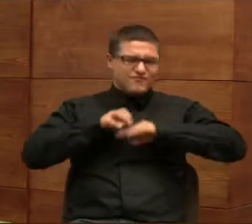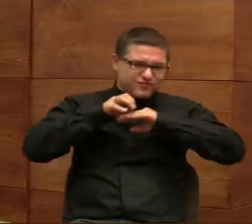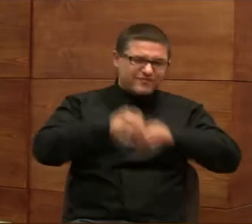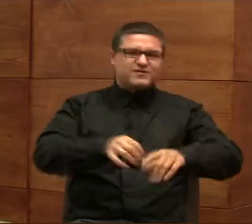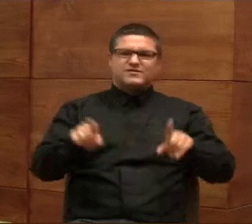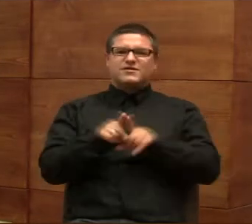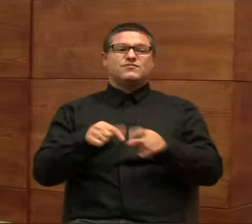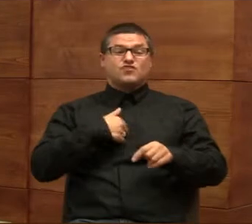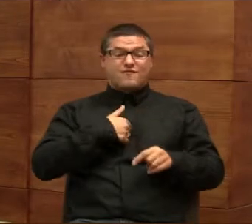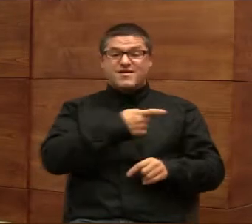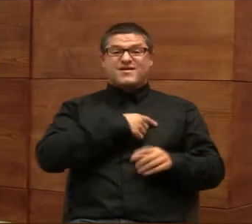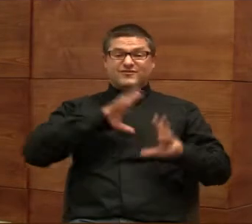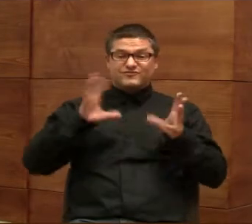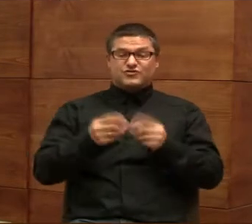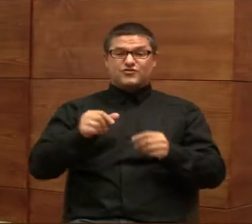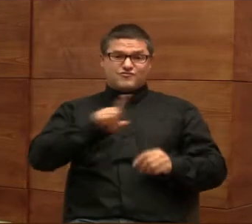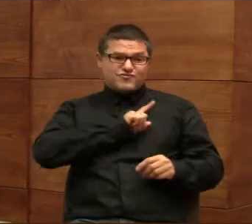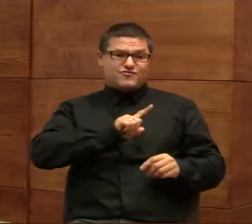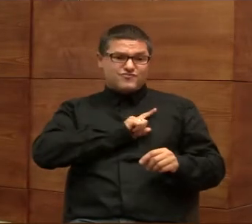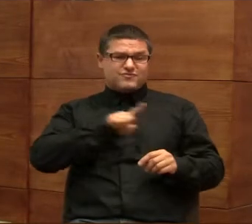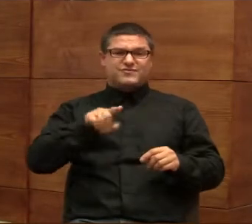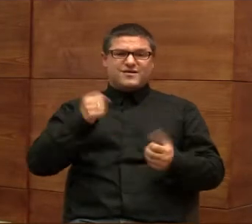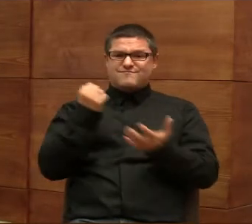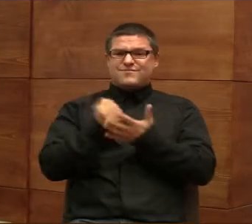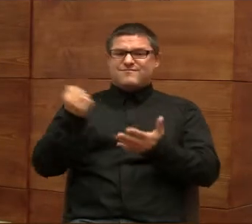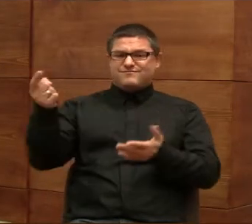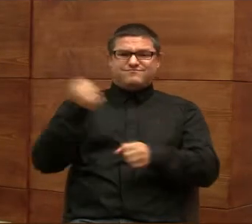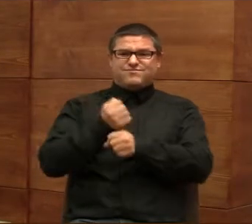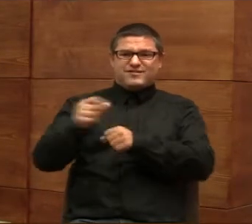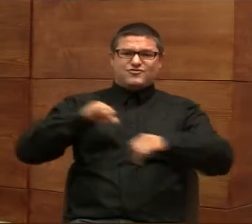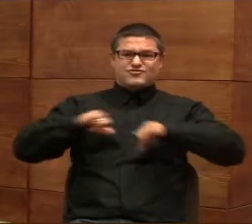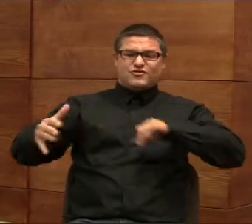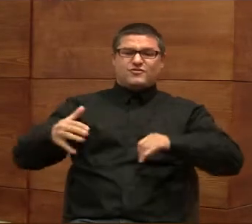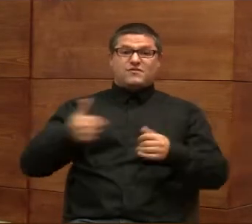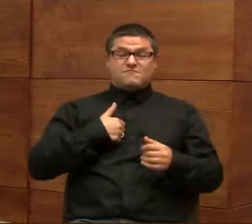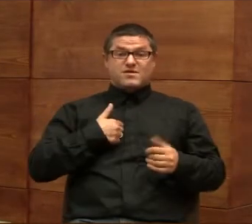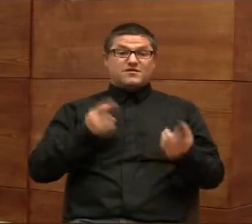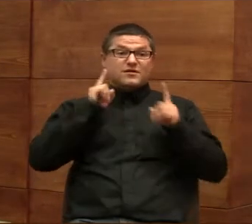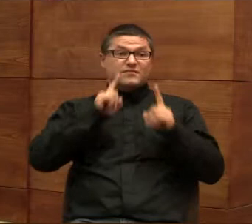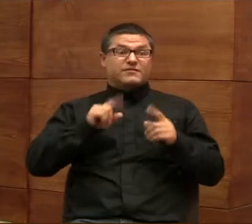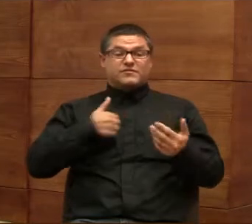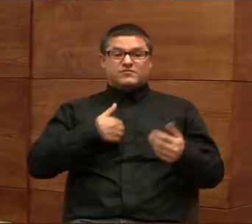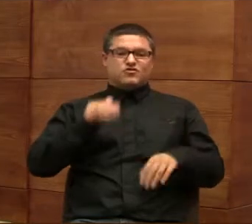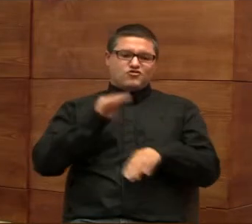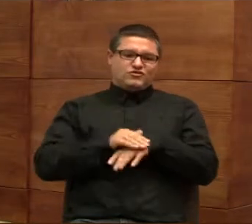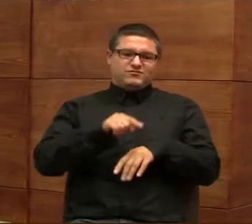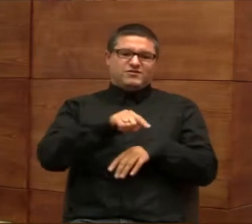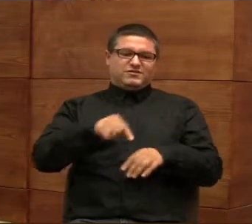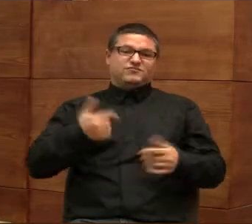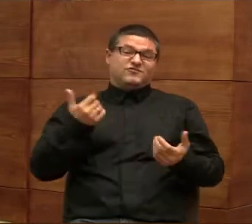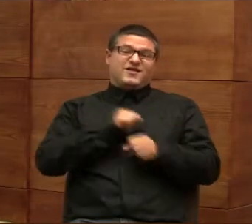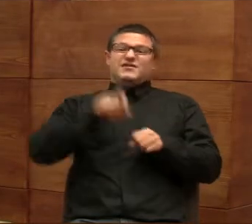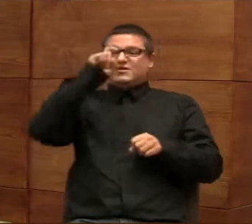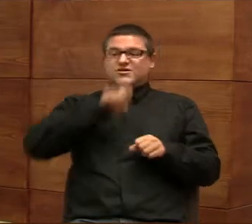po prostu koordynujemy w tym zakresie pracę rządu. Tak to wygląda, ale my się po prostu, ugoziły się z tym, że jest